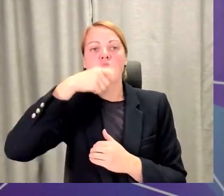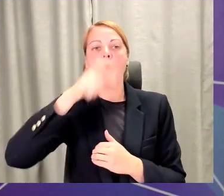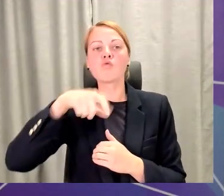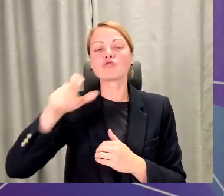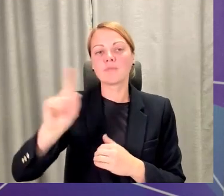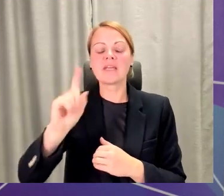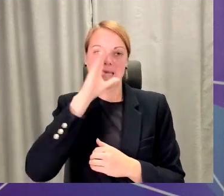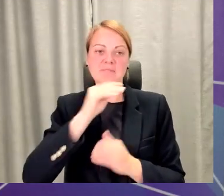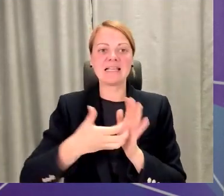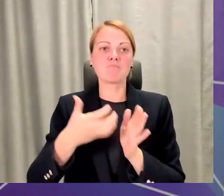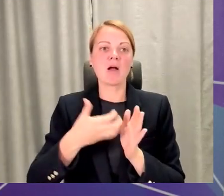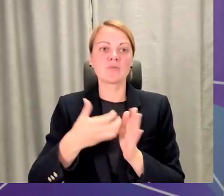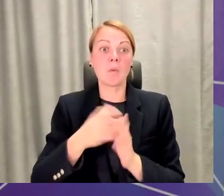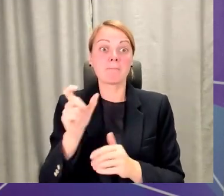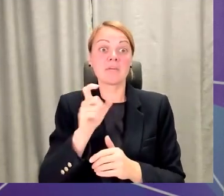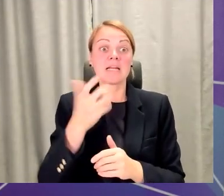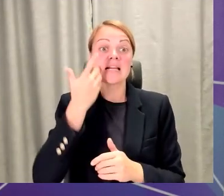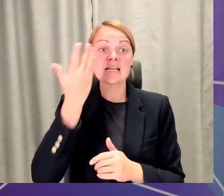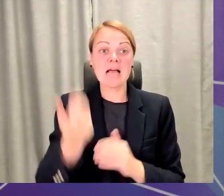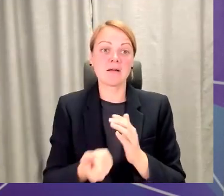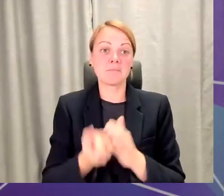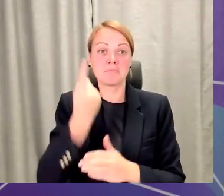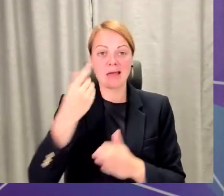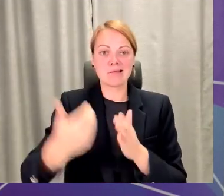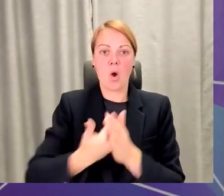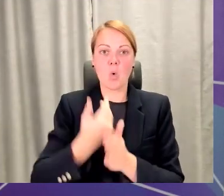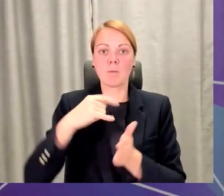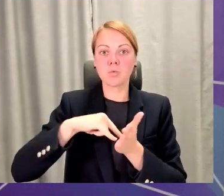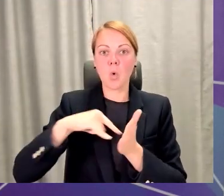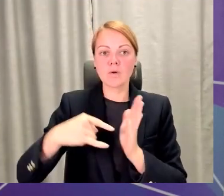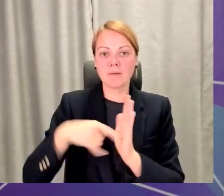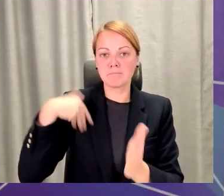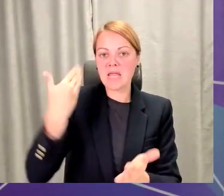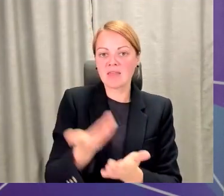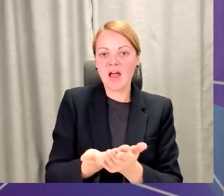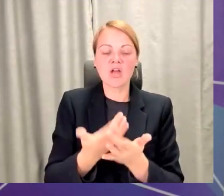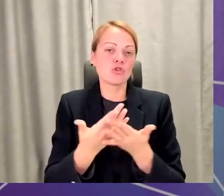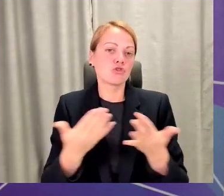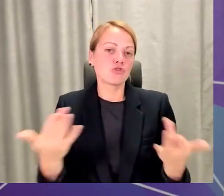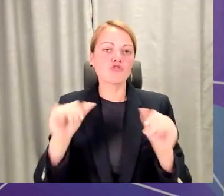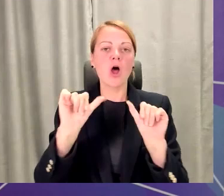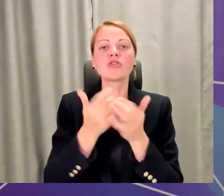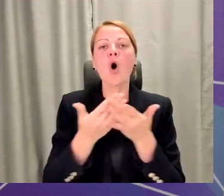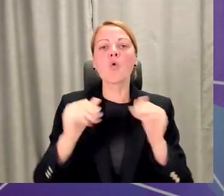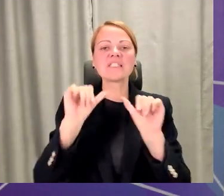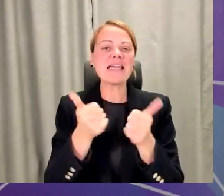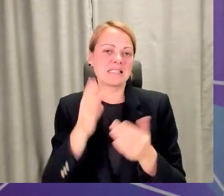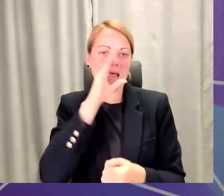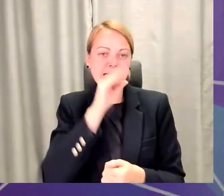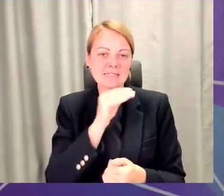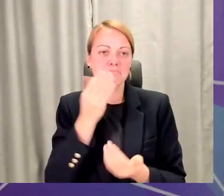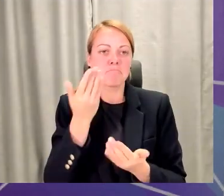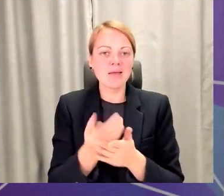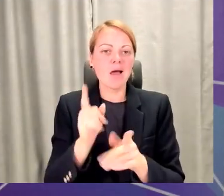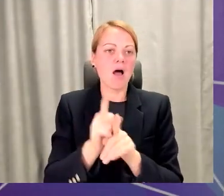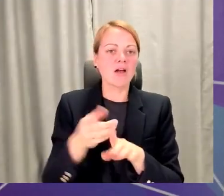atkal nāk iekšā jauni projekti, kas piedāvās ļoti dažādas un daudzēdīgas iespējas. Mums šeit ir arī iepriekšējā projektu